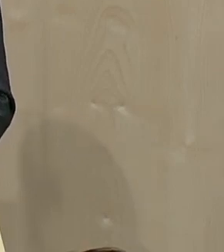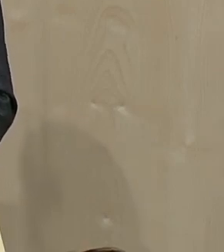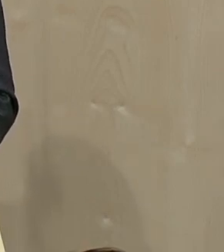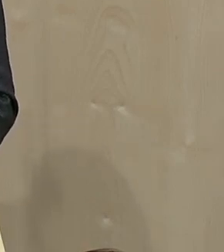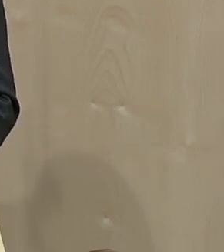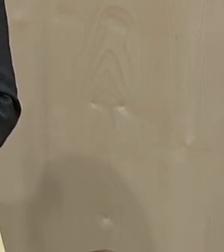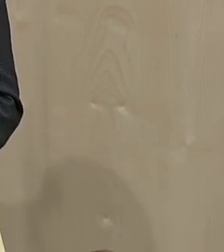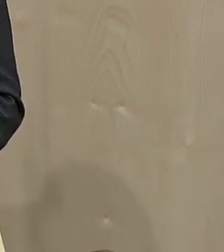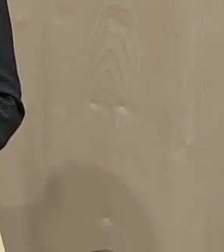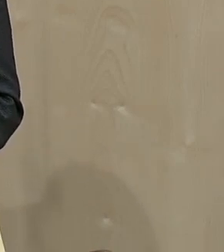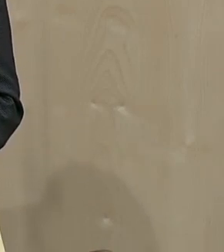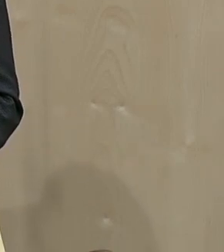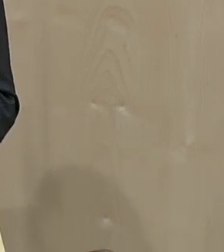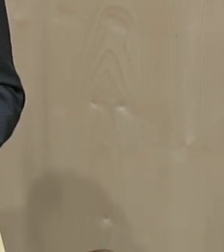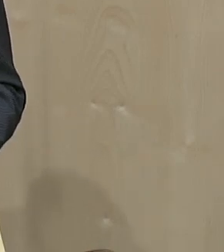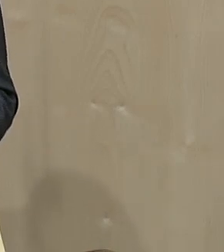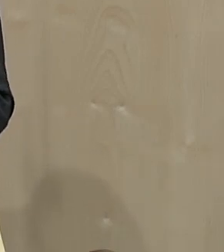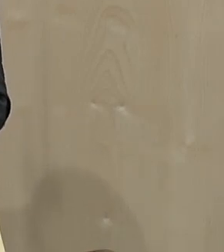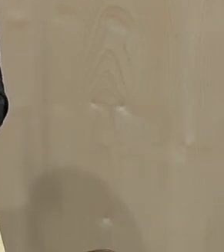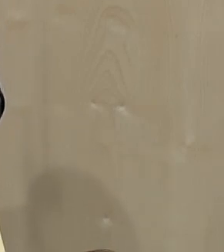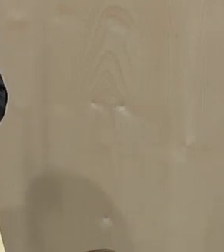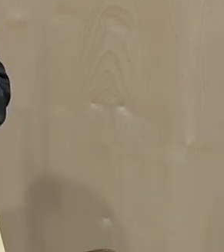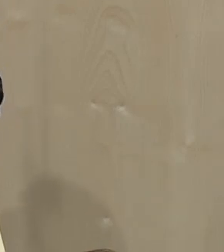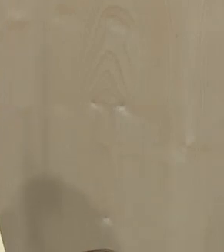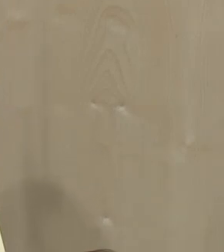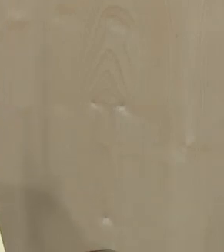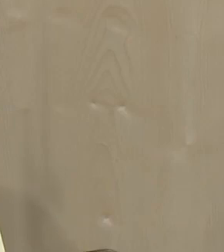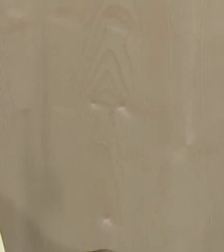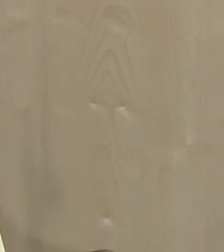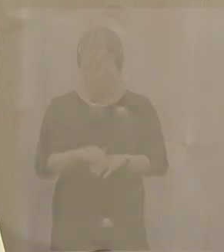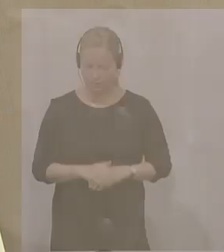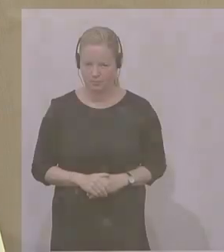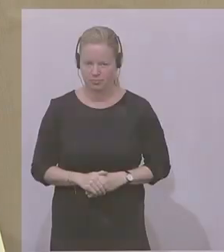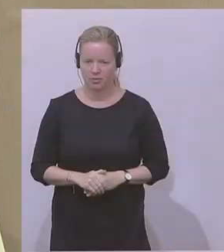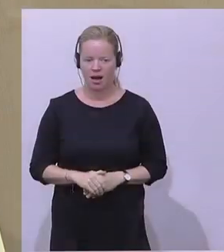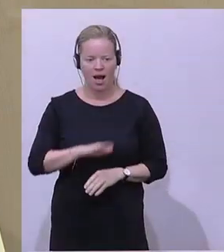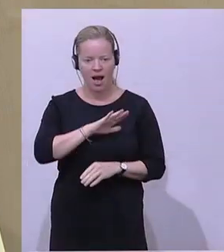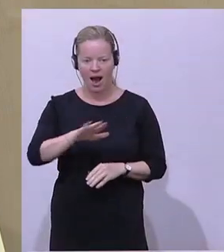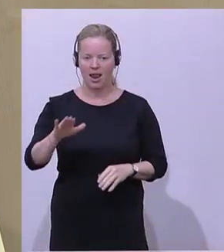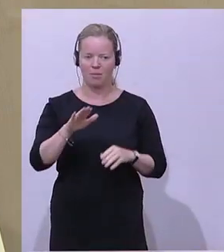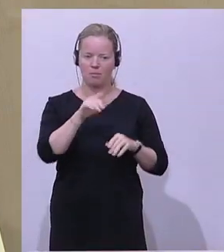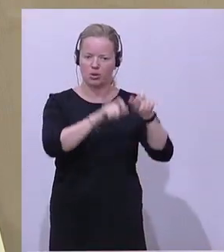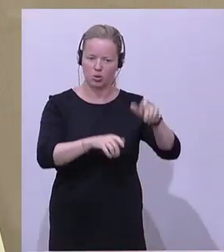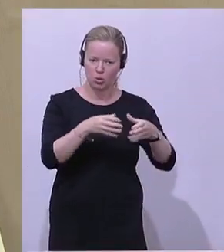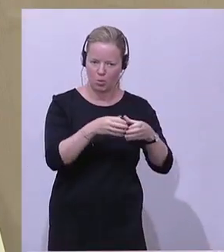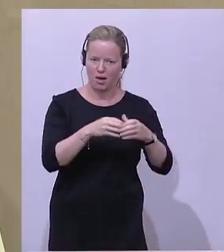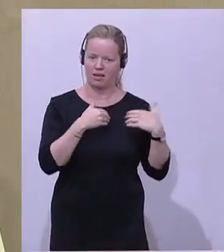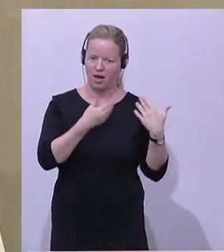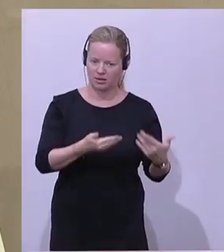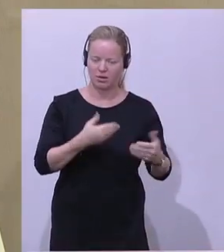erster guter Schritt ist, die Steuerreform. Sie bringt, wie schon erwähnt, Entlastungen für alle Personengruppen, Arbeitnehmer,